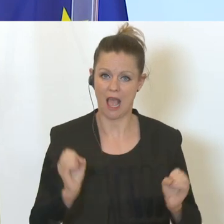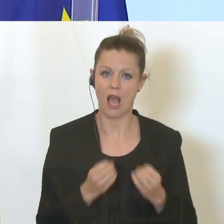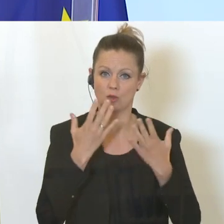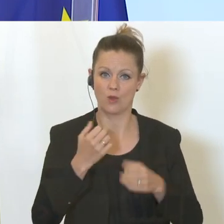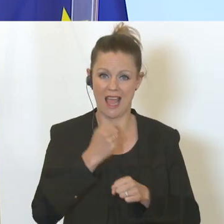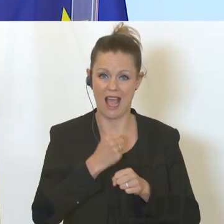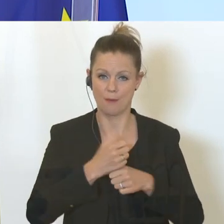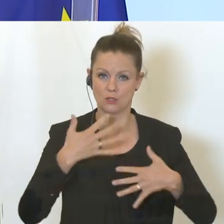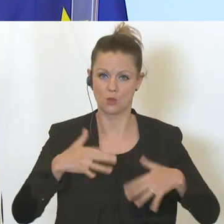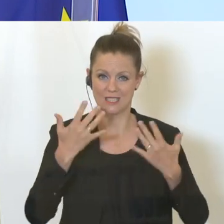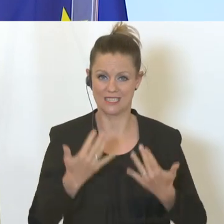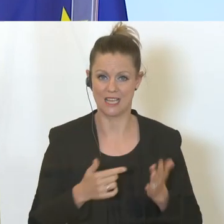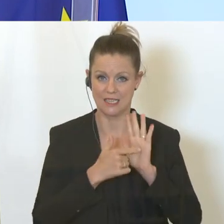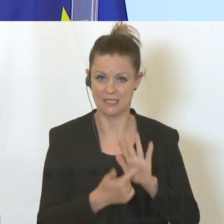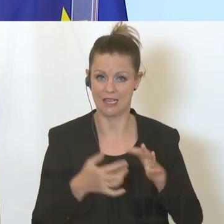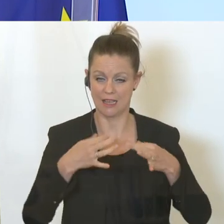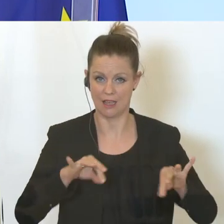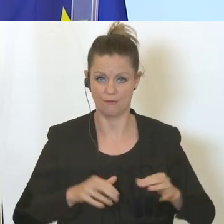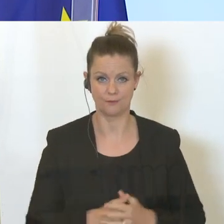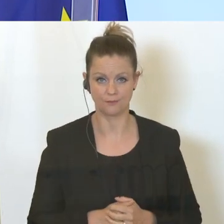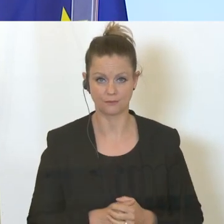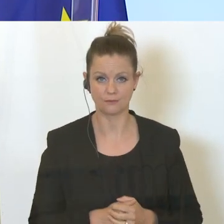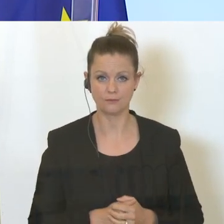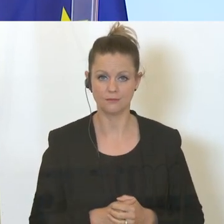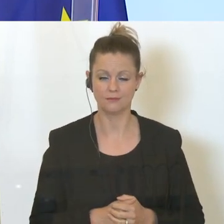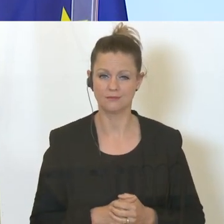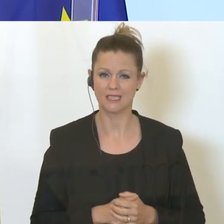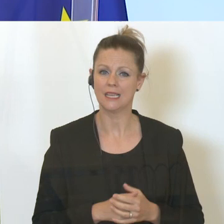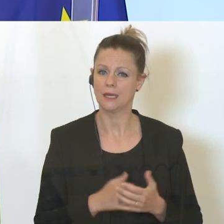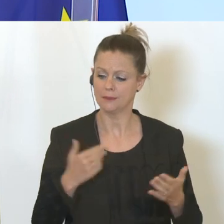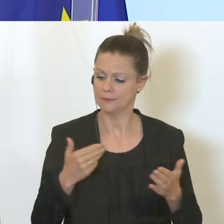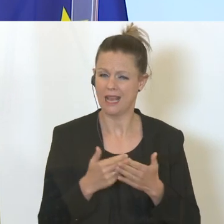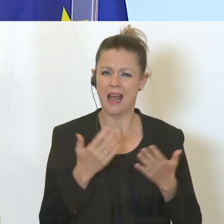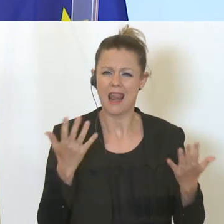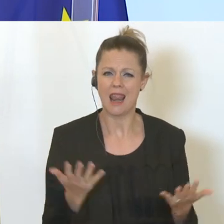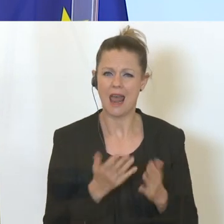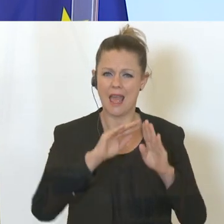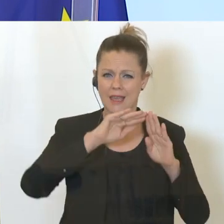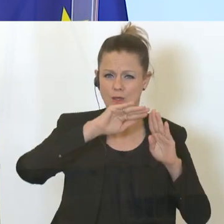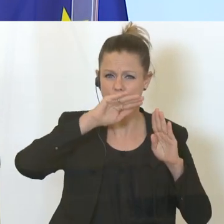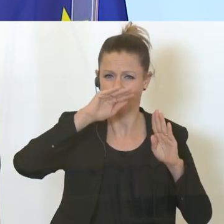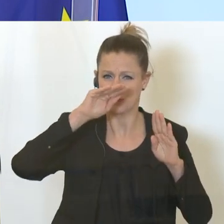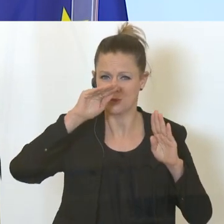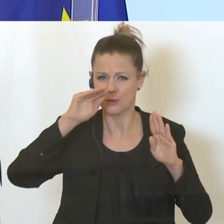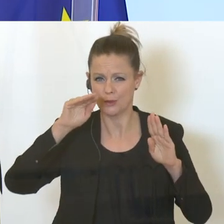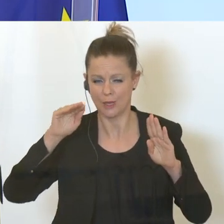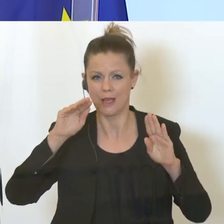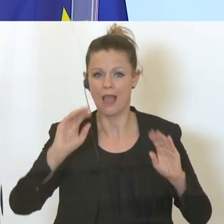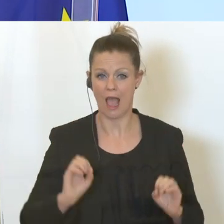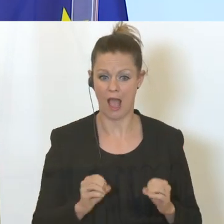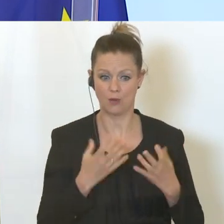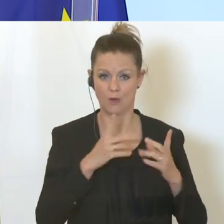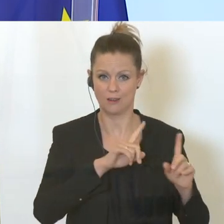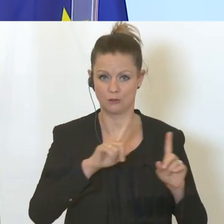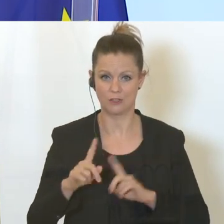vermitteln. Wir verzeichnen weiterhin eine leichte Abflachung der Kurve. Aktuell mit dem